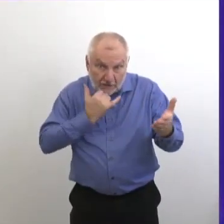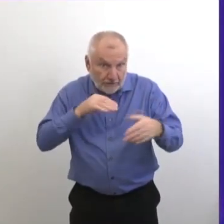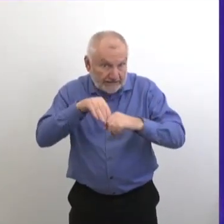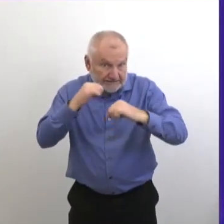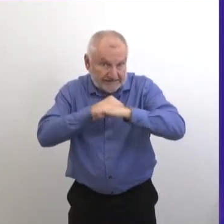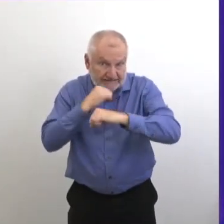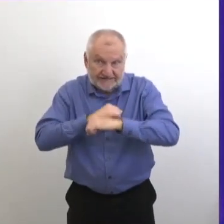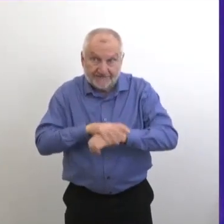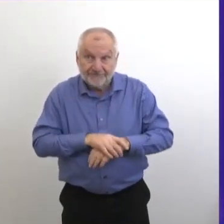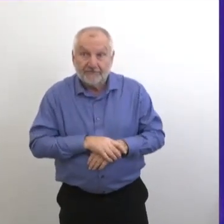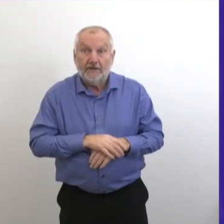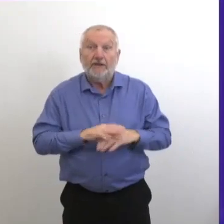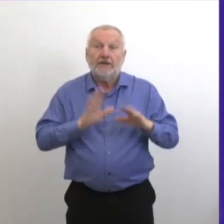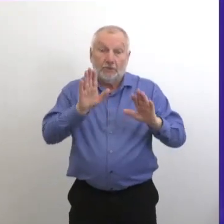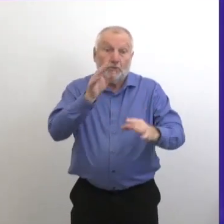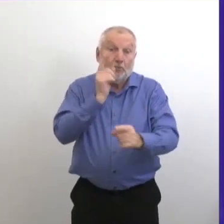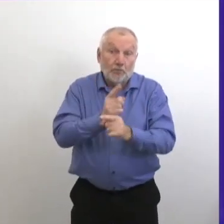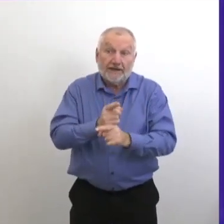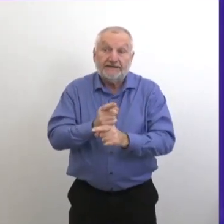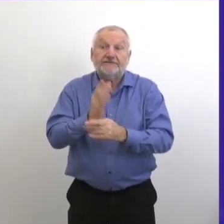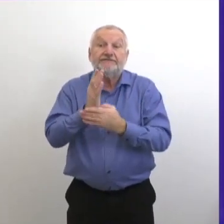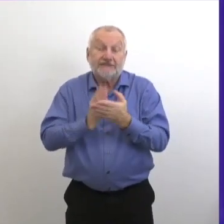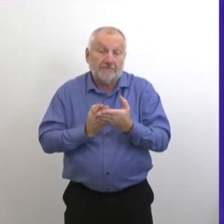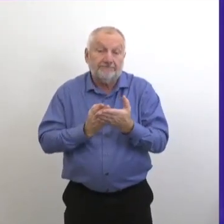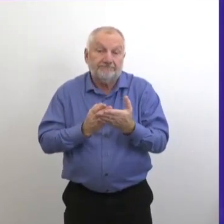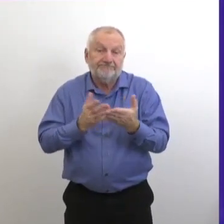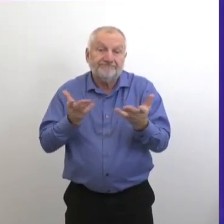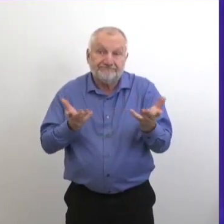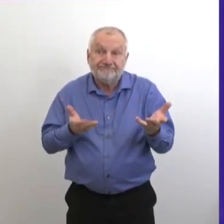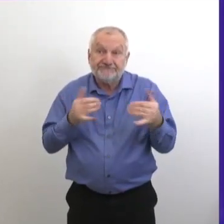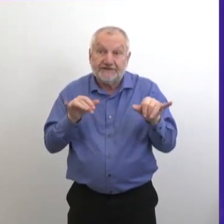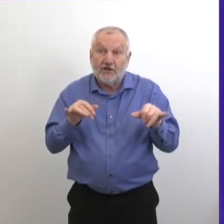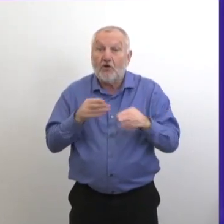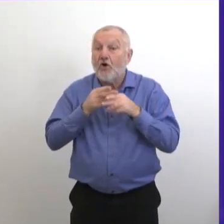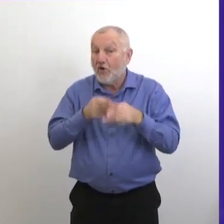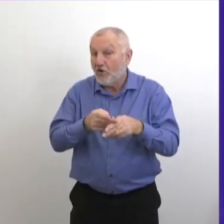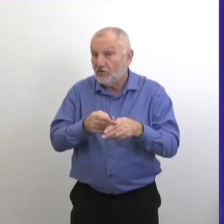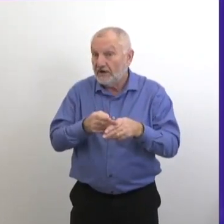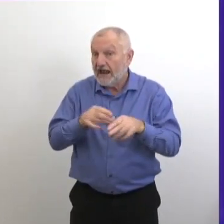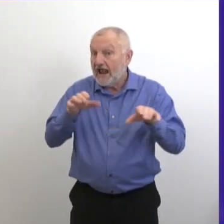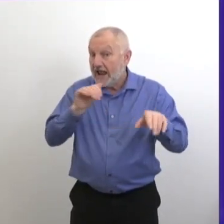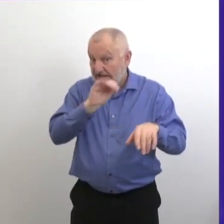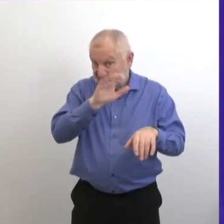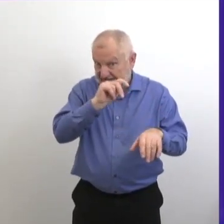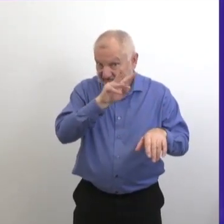avons encore des cas qui sont listés comme étant des cas actifs et qui, en fait, le sont pas.